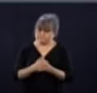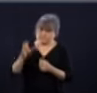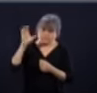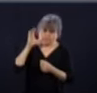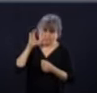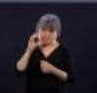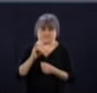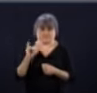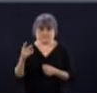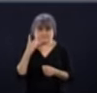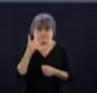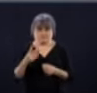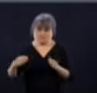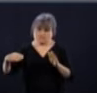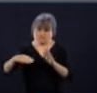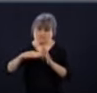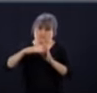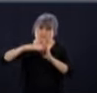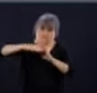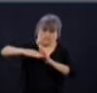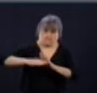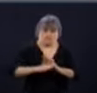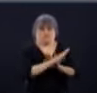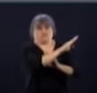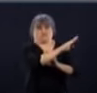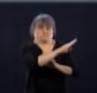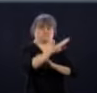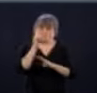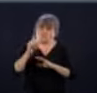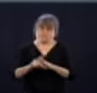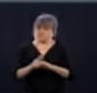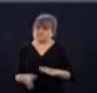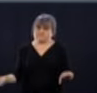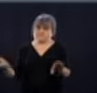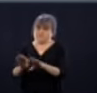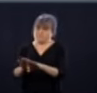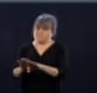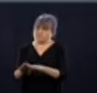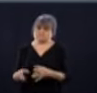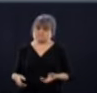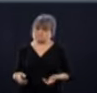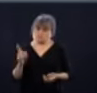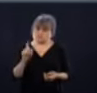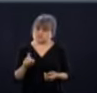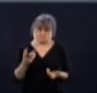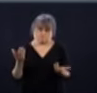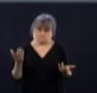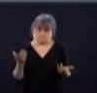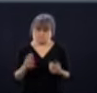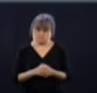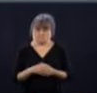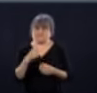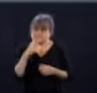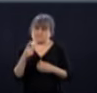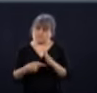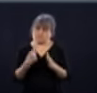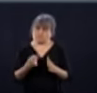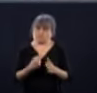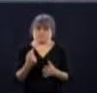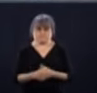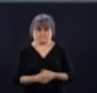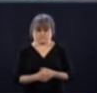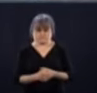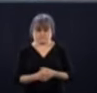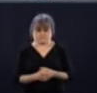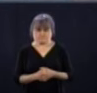significative, on serait obligé de refermer le robinet, comme on le dit souvent. Maintenant,